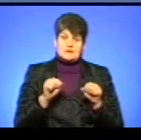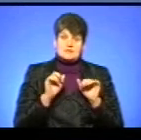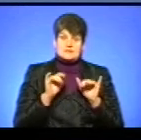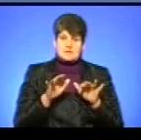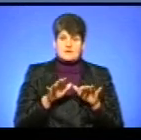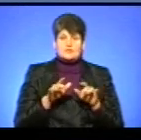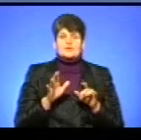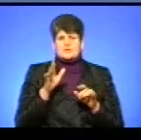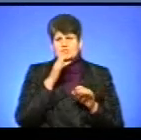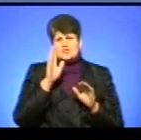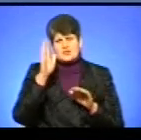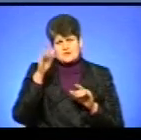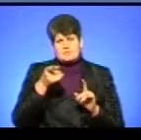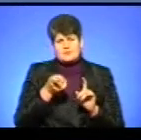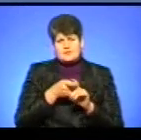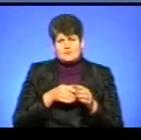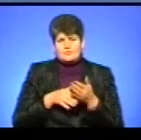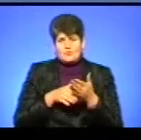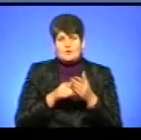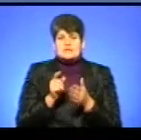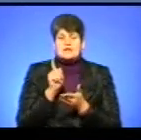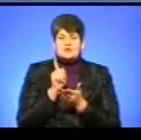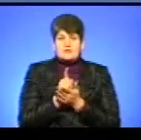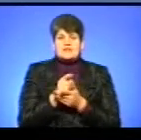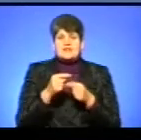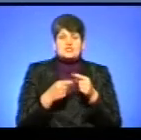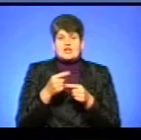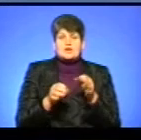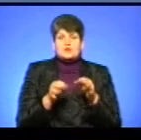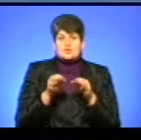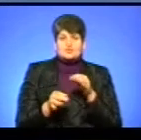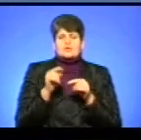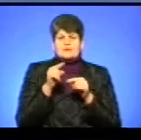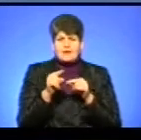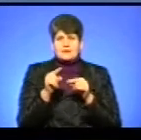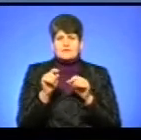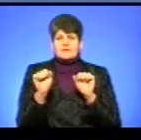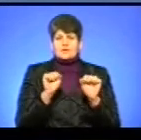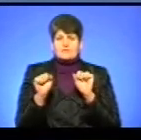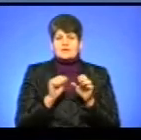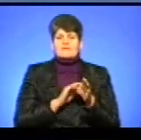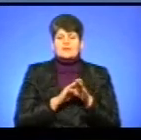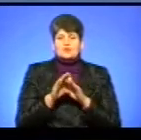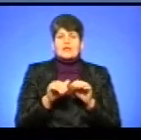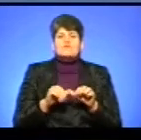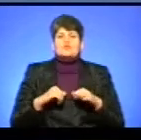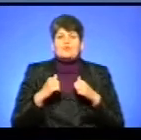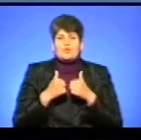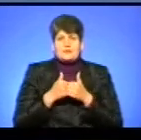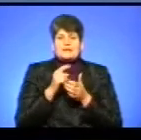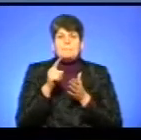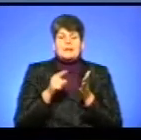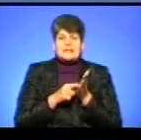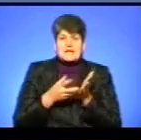я з часом долучуся. Це, відповідно, зобов'язання через суд таким чином врегулювати виконавчому комітету питання